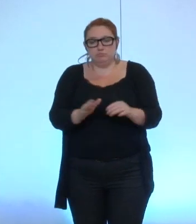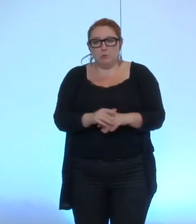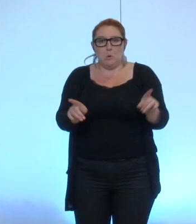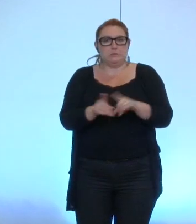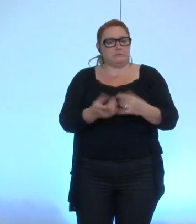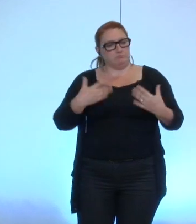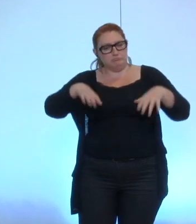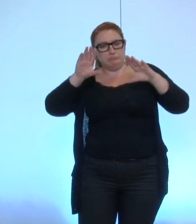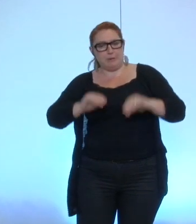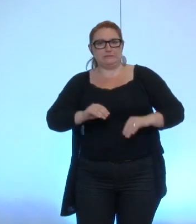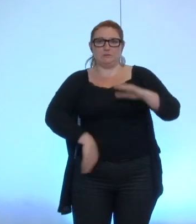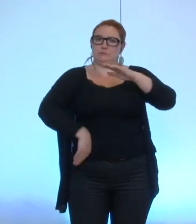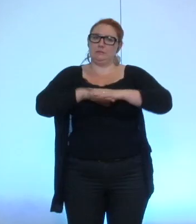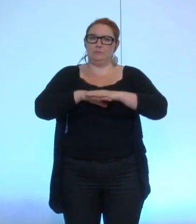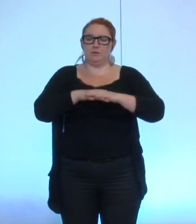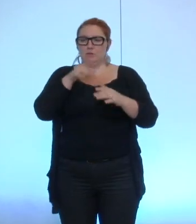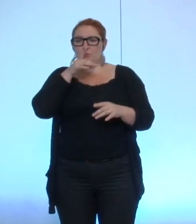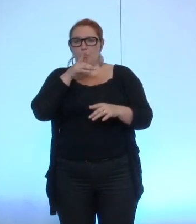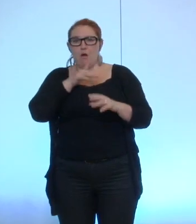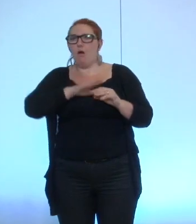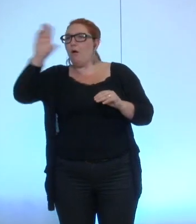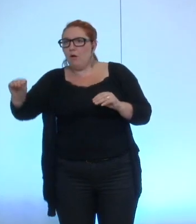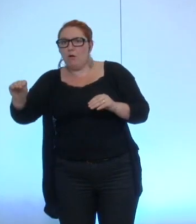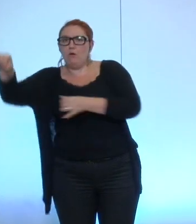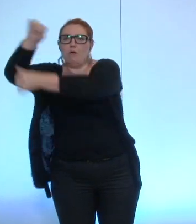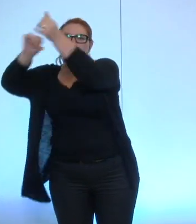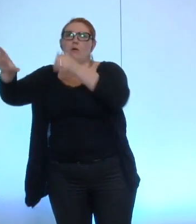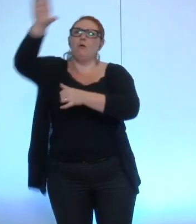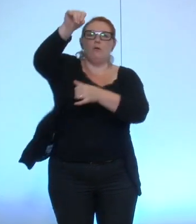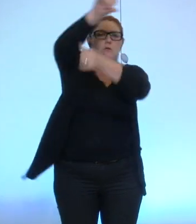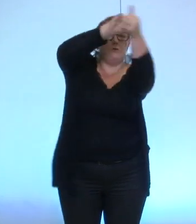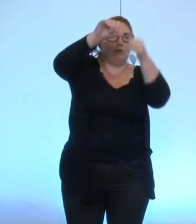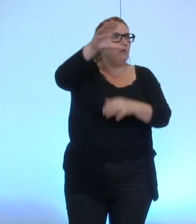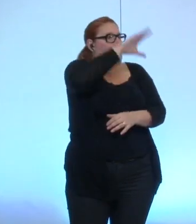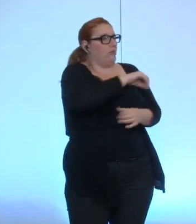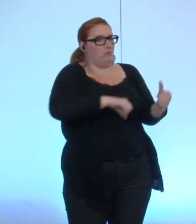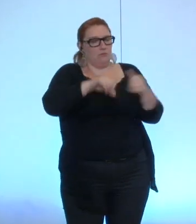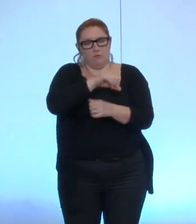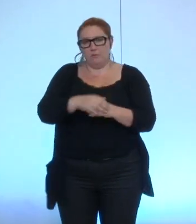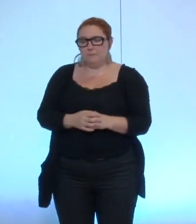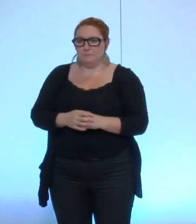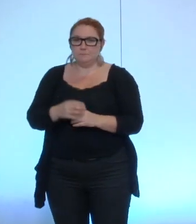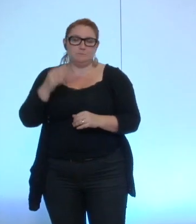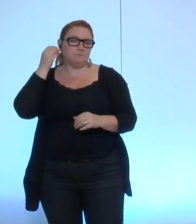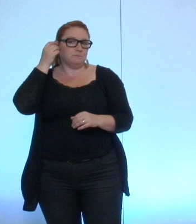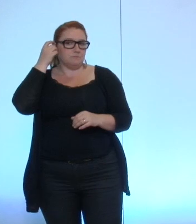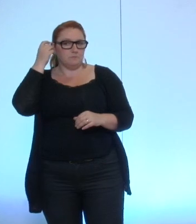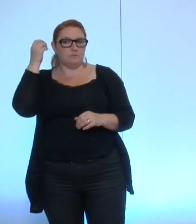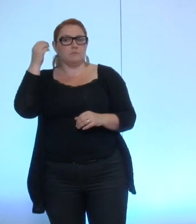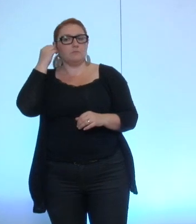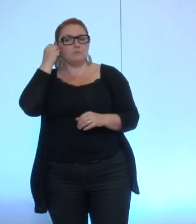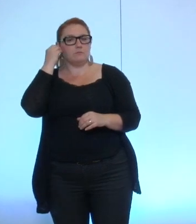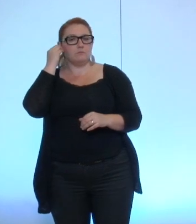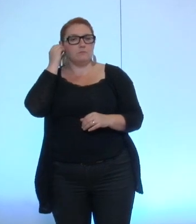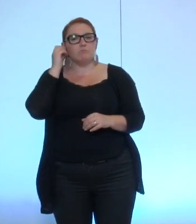en interdisant d'accomplir deux mandats exécutifs si vous voulez ça c'est quelque